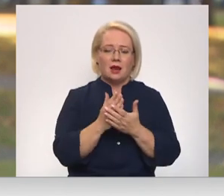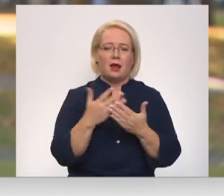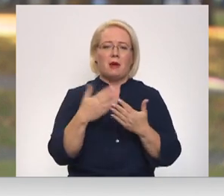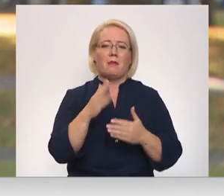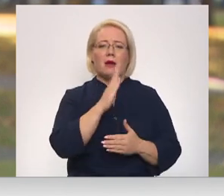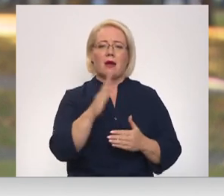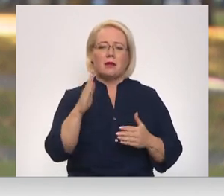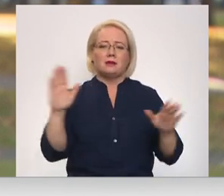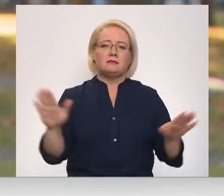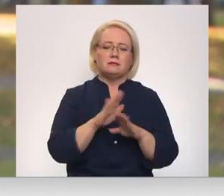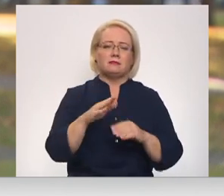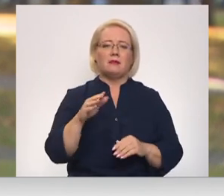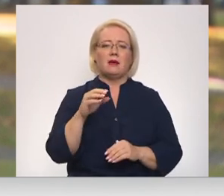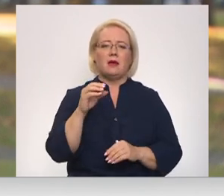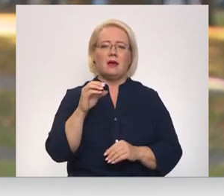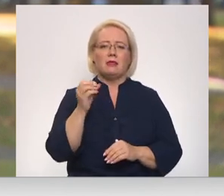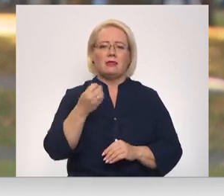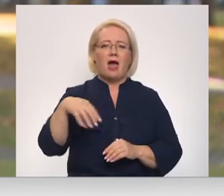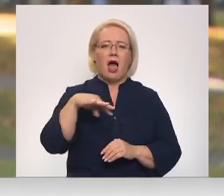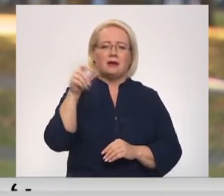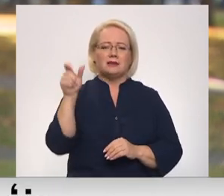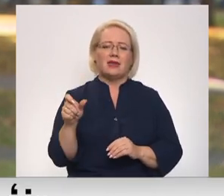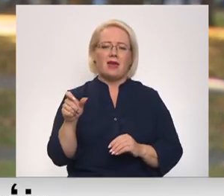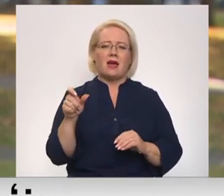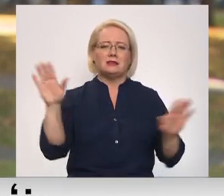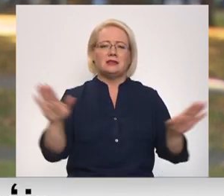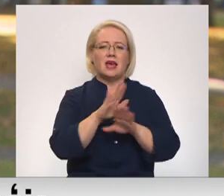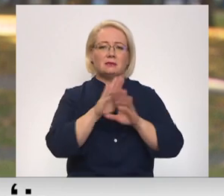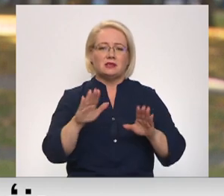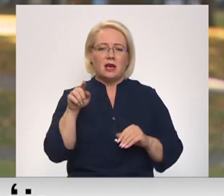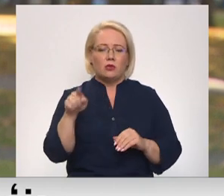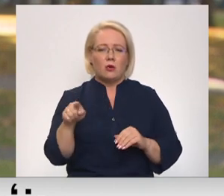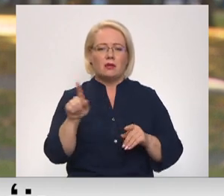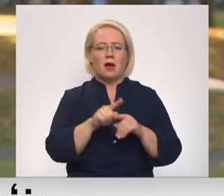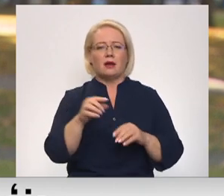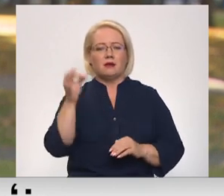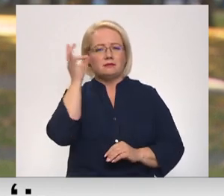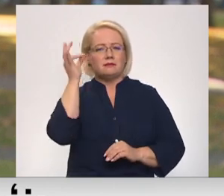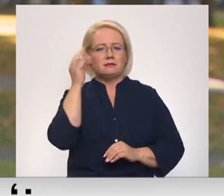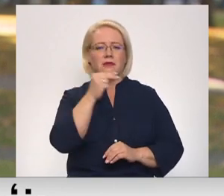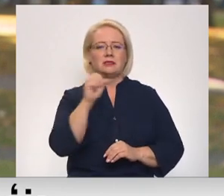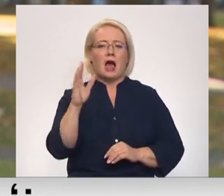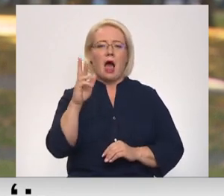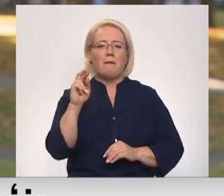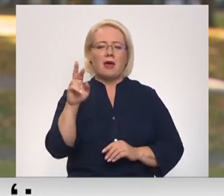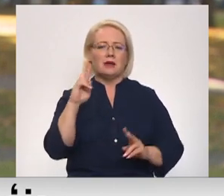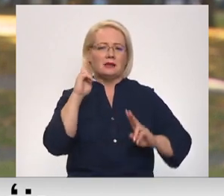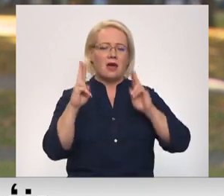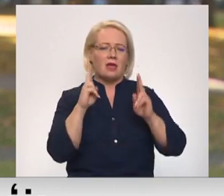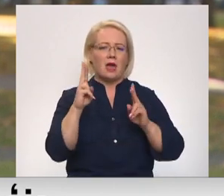Emila Dārziņa dziesmas, savā prātā iedomājas Jāņa Zābera skanējumu un mēģinatam līdzināties.